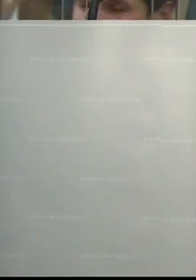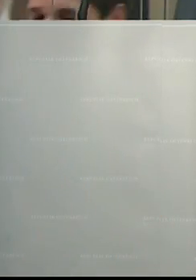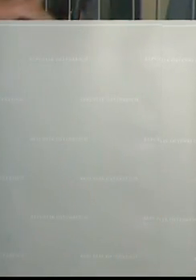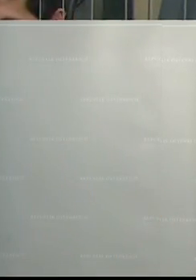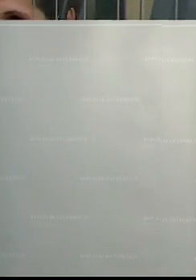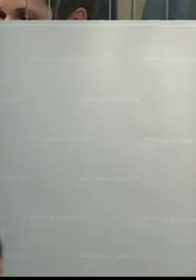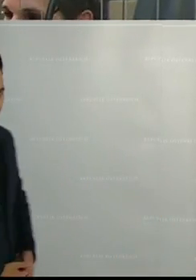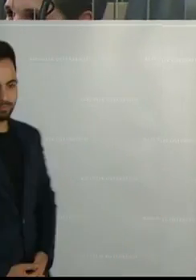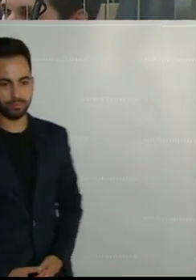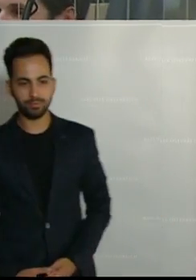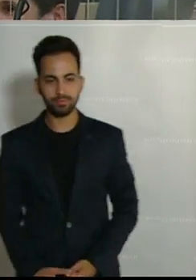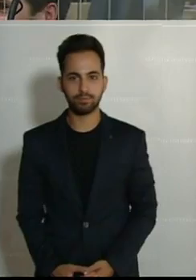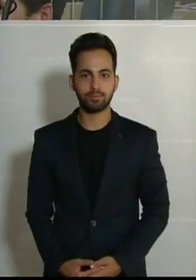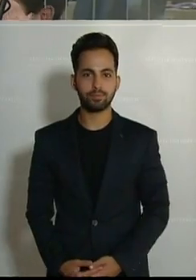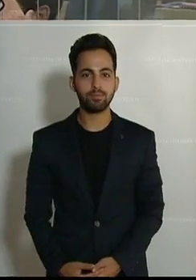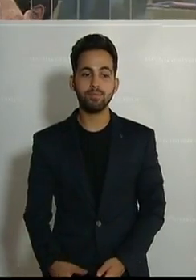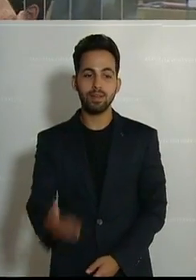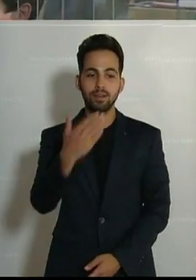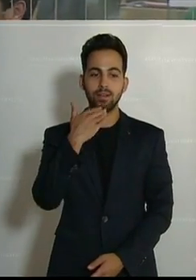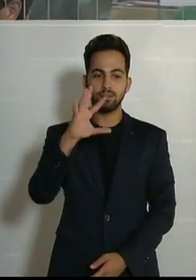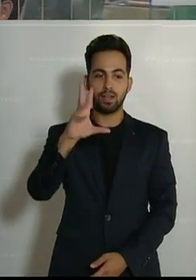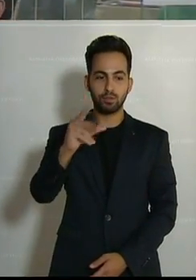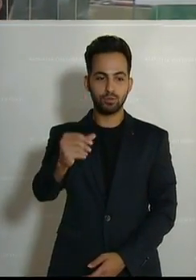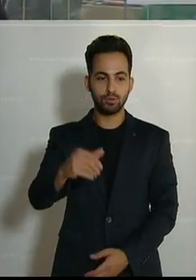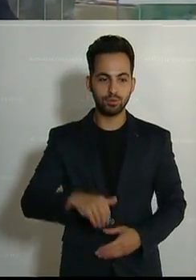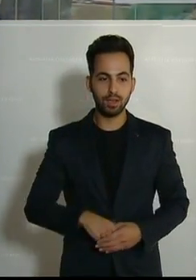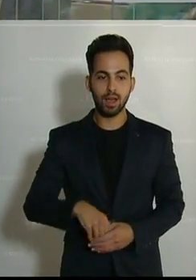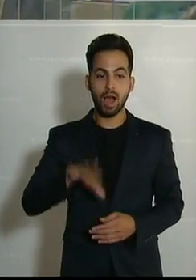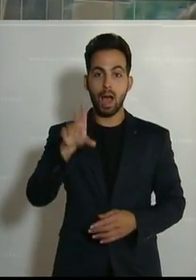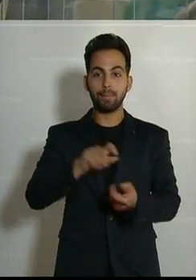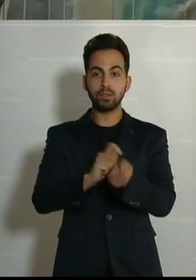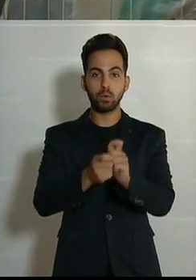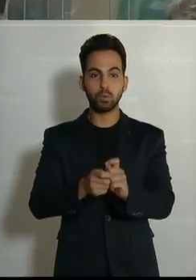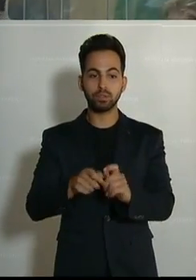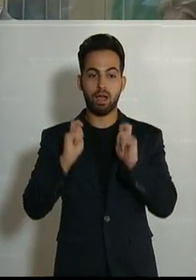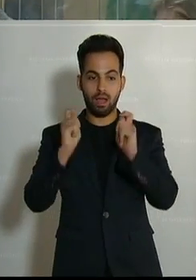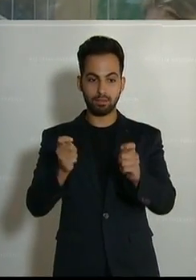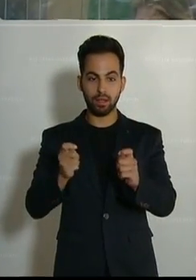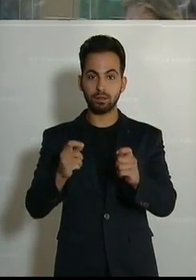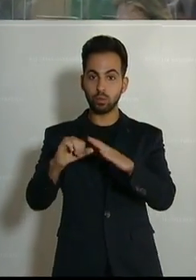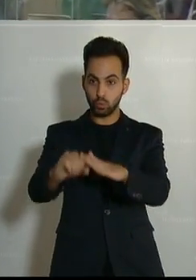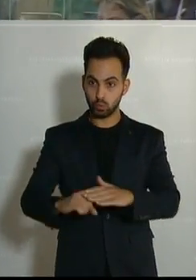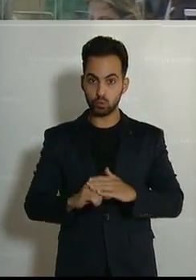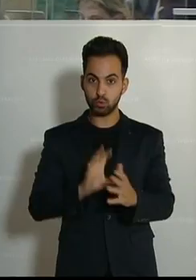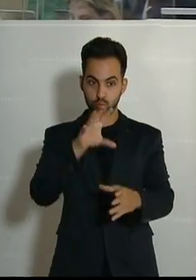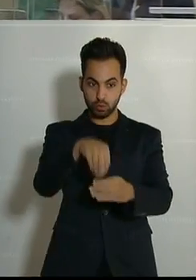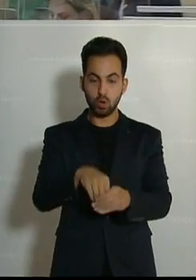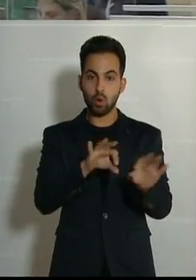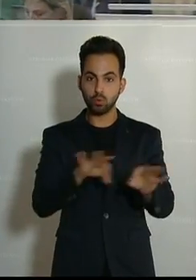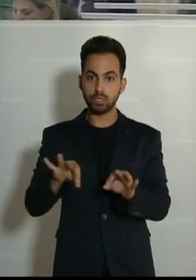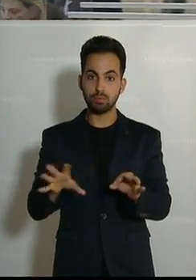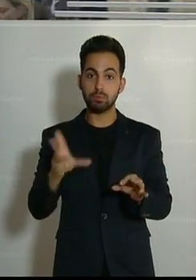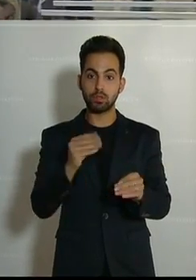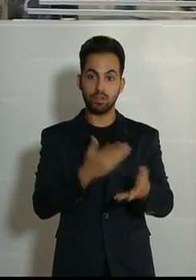sei unklar, ob die soziale Verträglichkeit des Umweltförderungsgesetzes gegeben ist, sagt Jula Herr von der SPÖ. Sie bringt